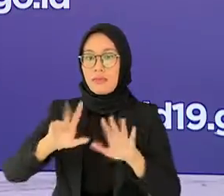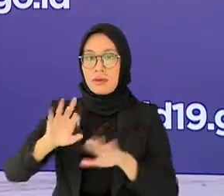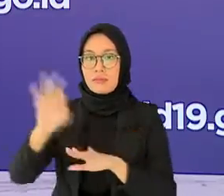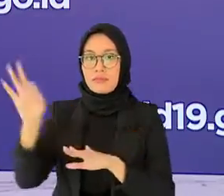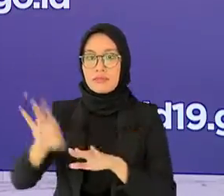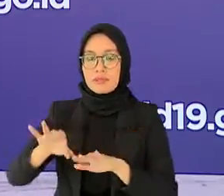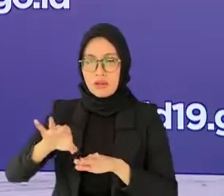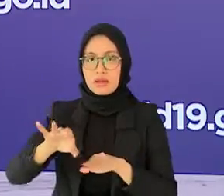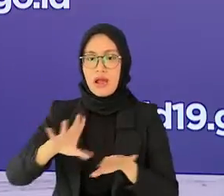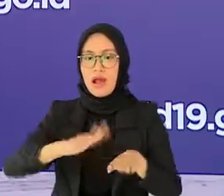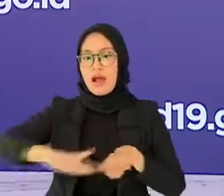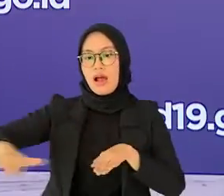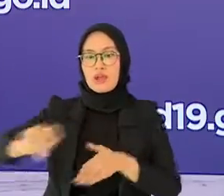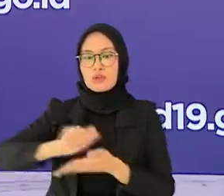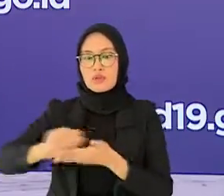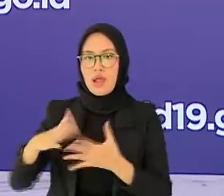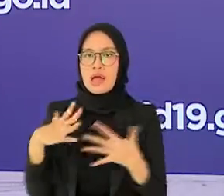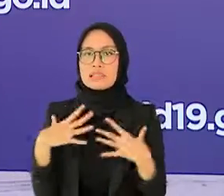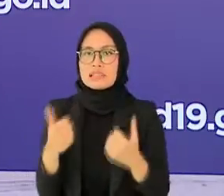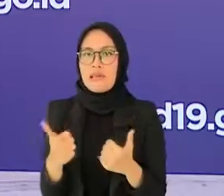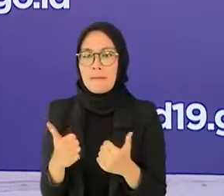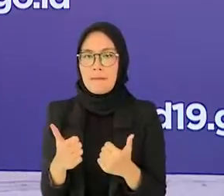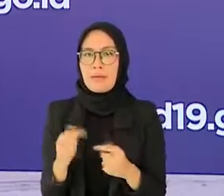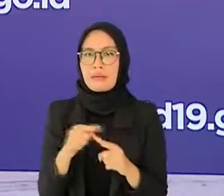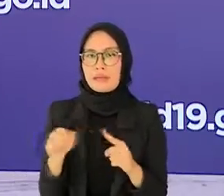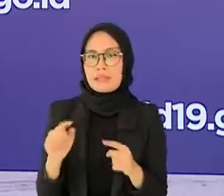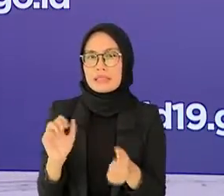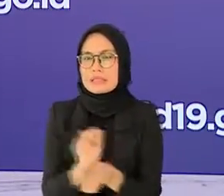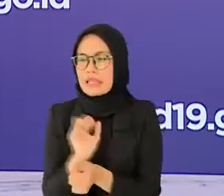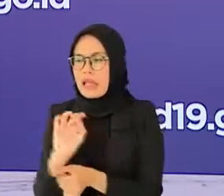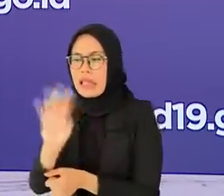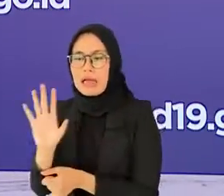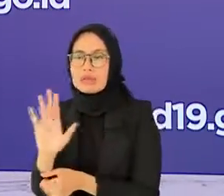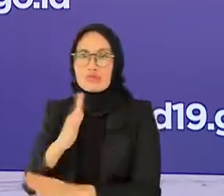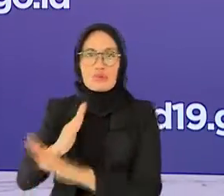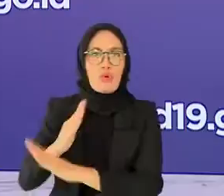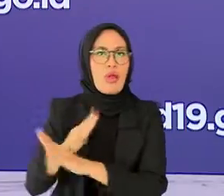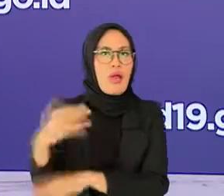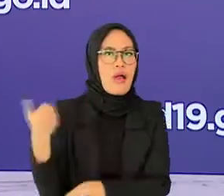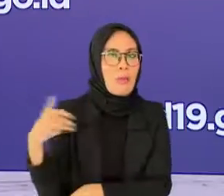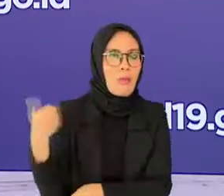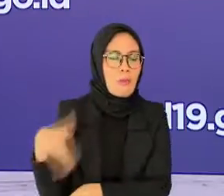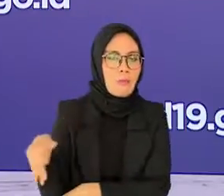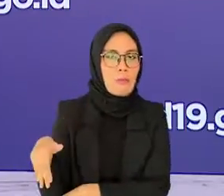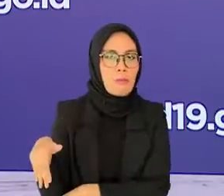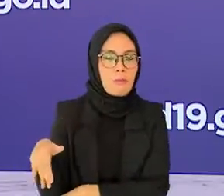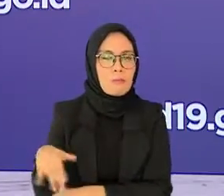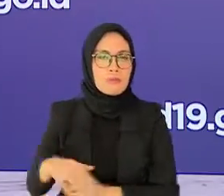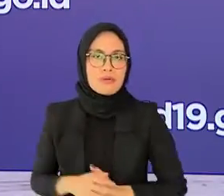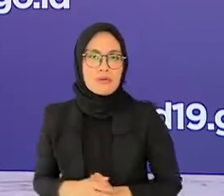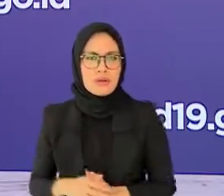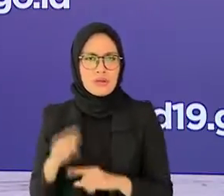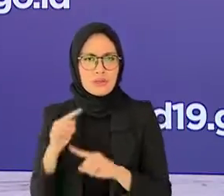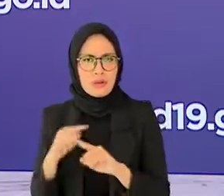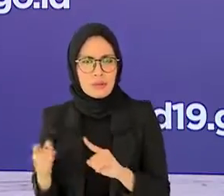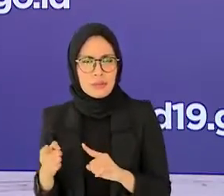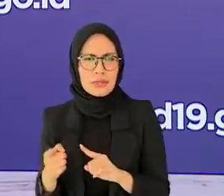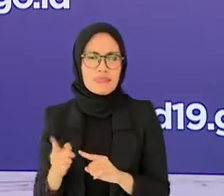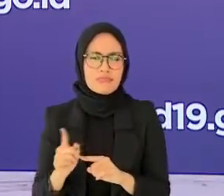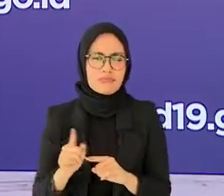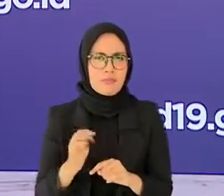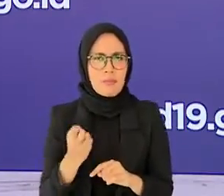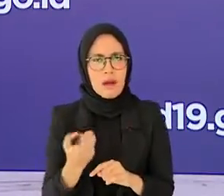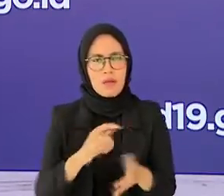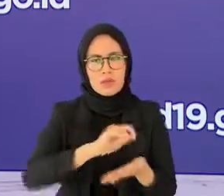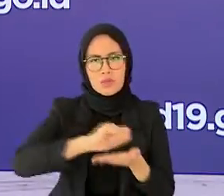divaksin sementara sisanya menolak vaksinasi di satu sisi beberapa sekolah di level PPKM 1, 2, dan